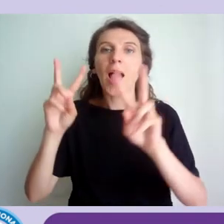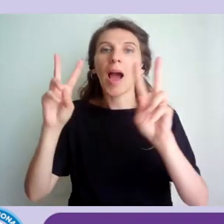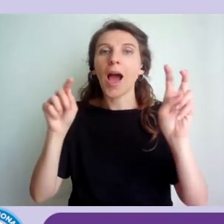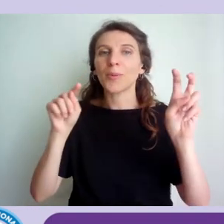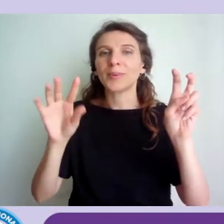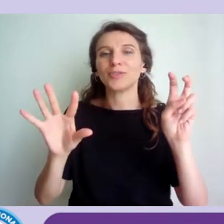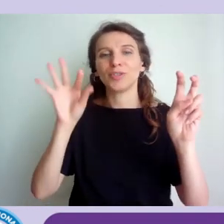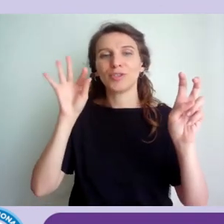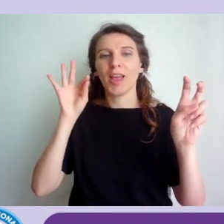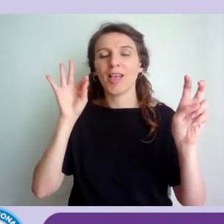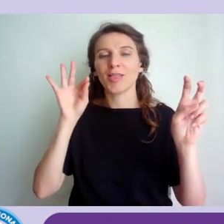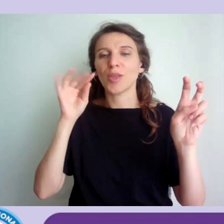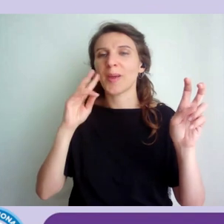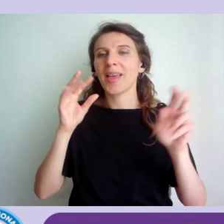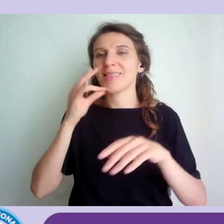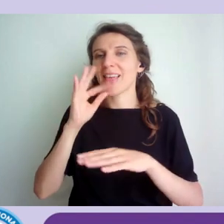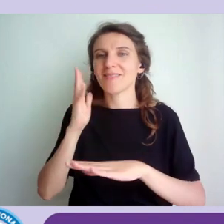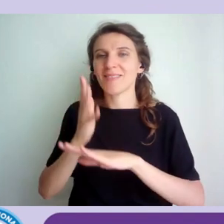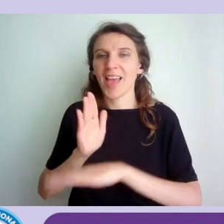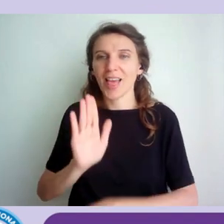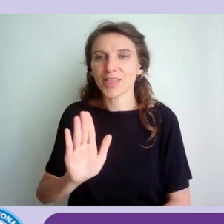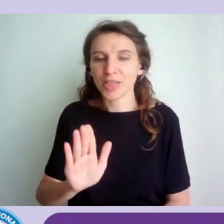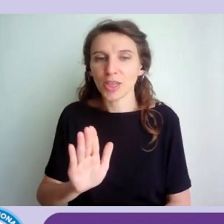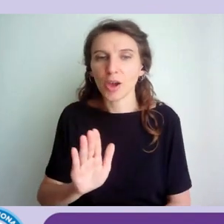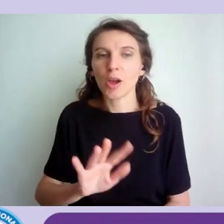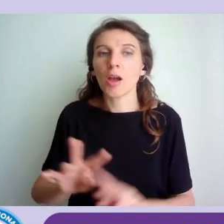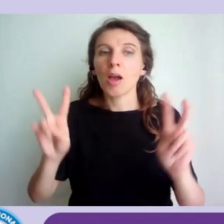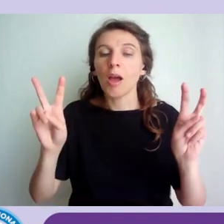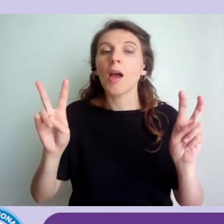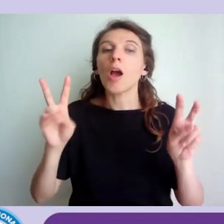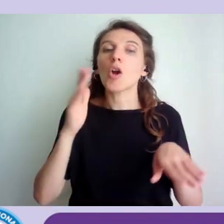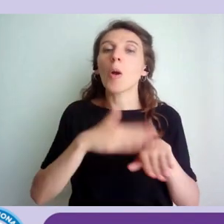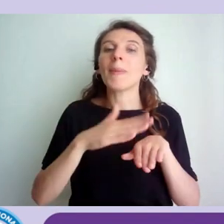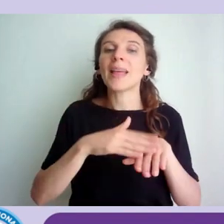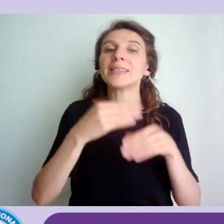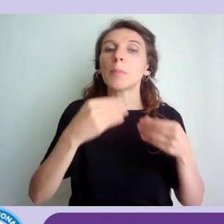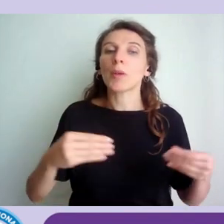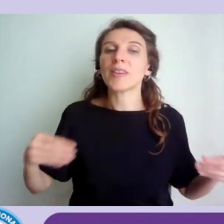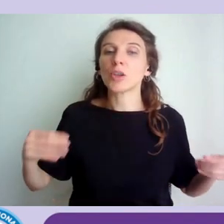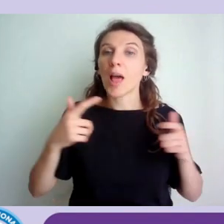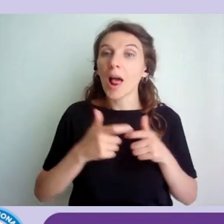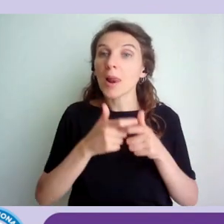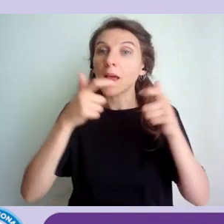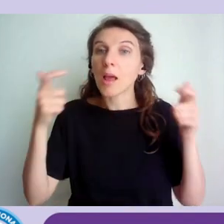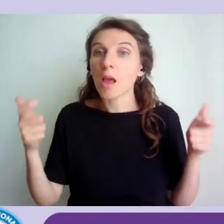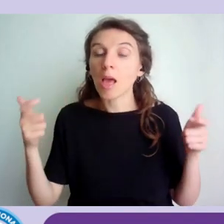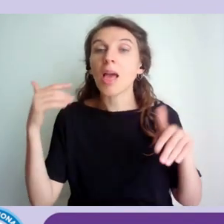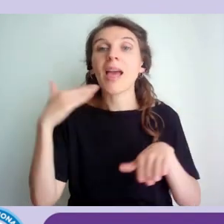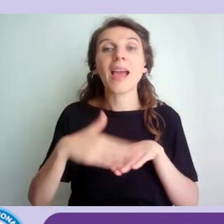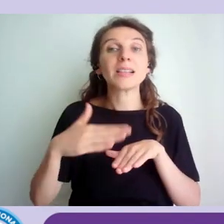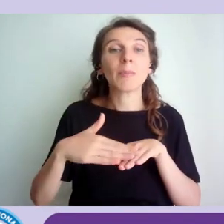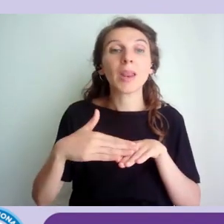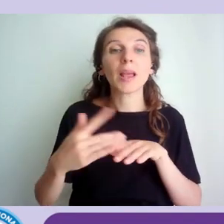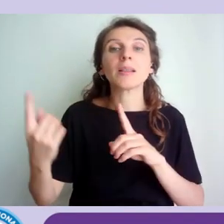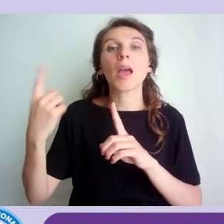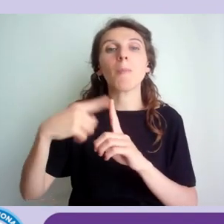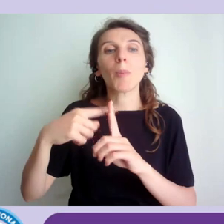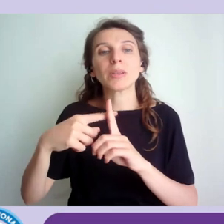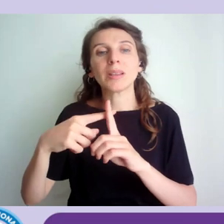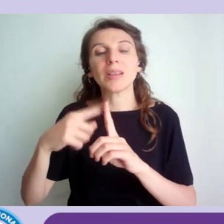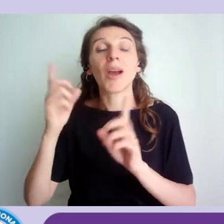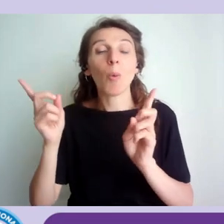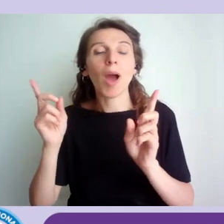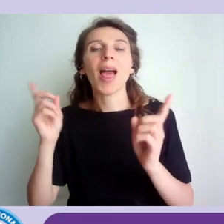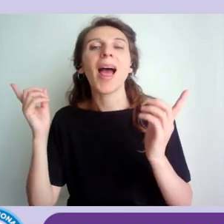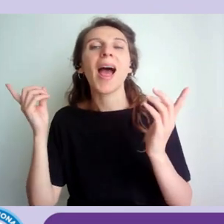scelto per il tuo intervento che è accrescere le competenze professionali l'esperienza e aggiungerei positiva di accessibility